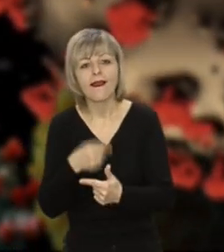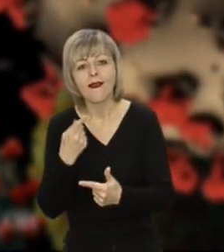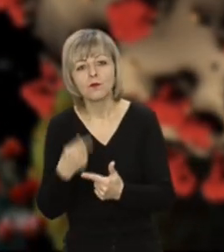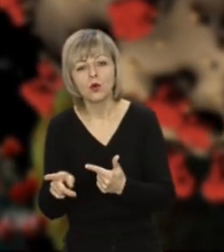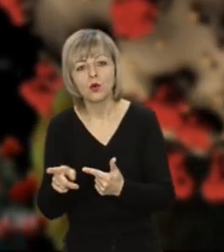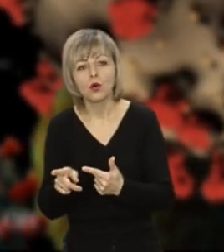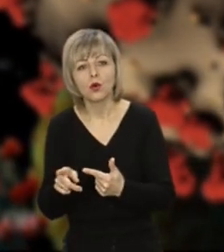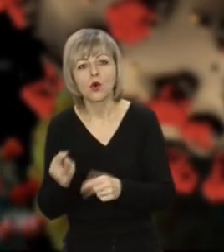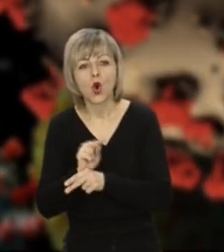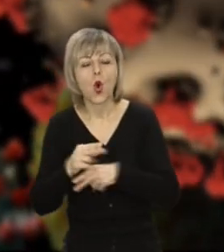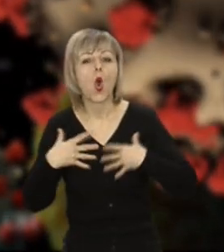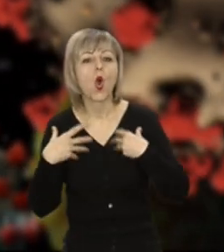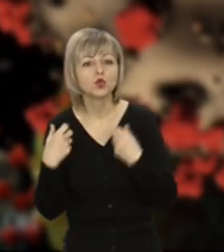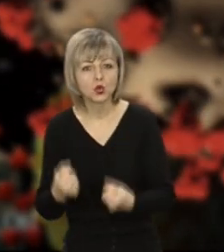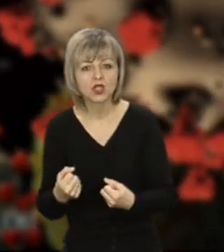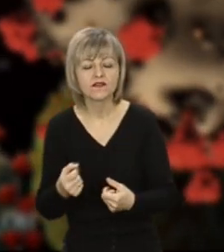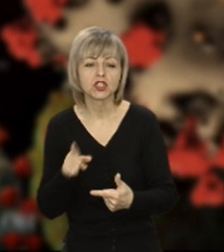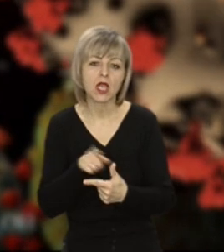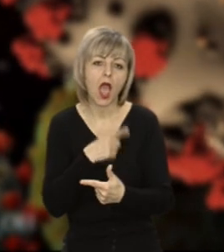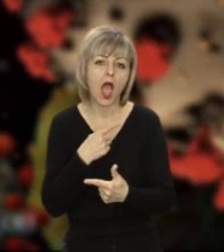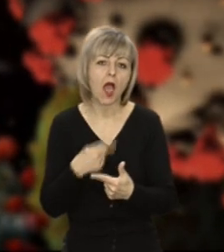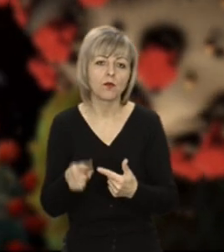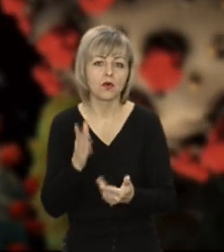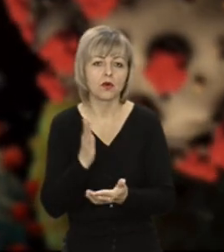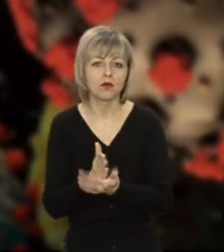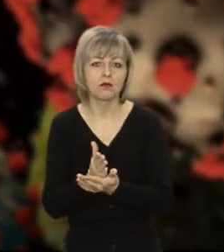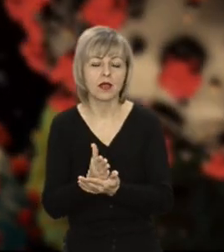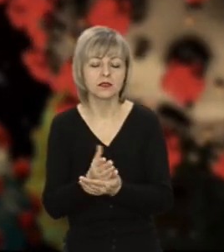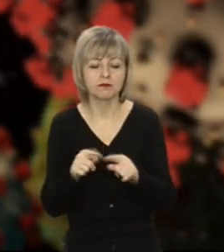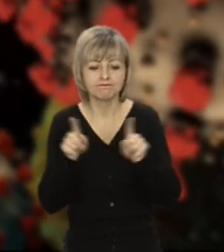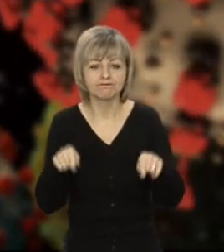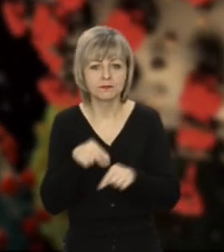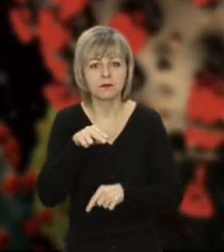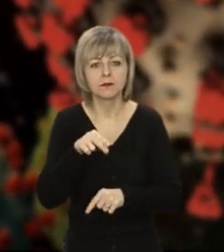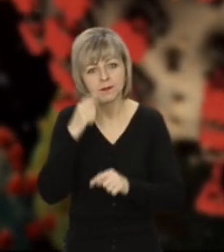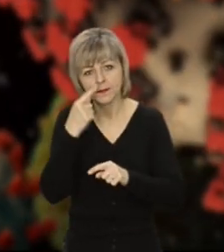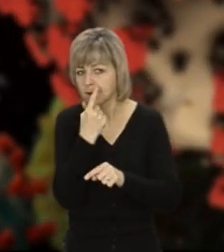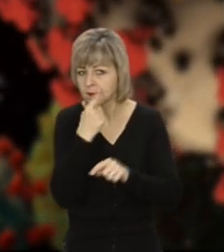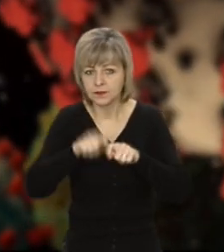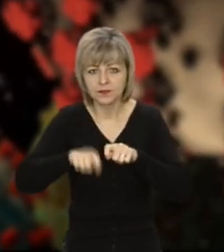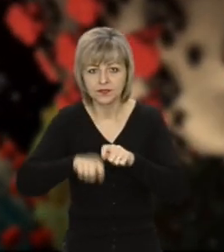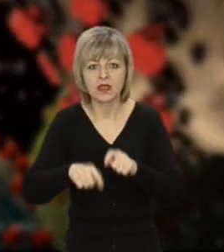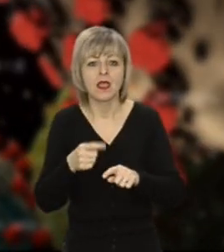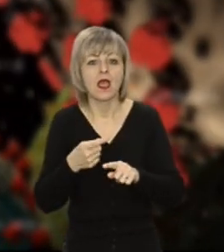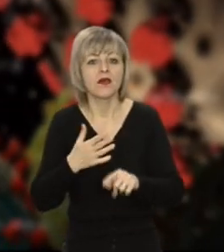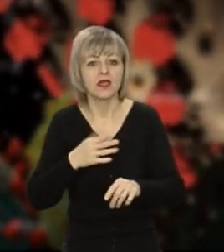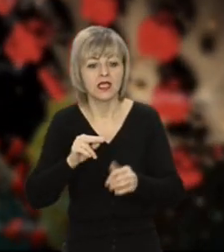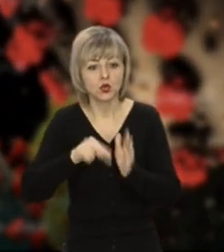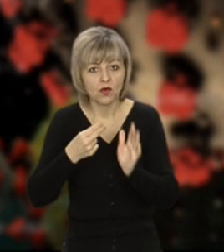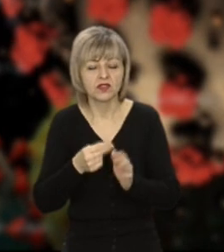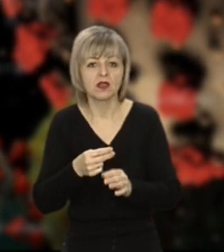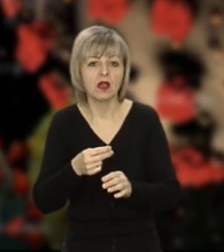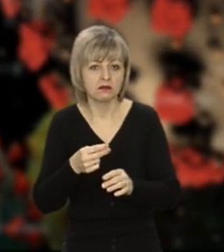подужавши, або мати з собою ПЛР-тест. ПЛР-тест у нас дійсний 48 годин.